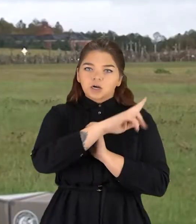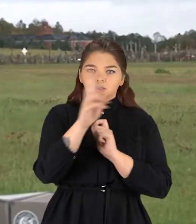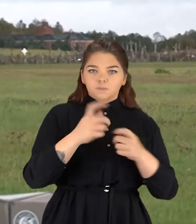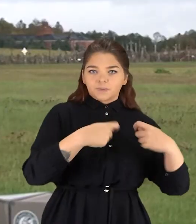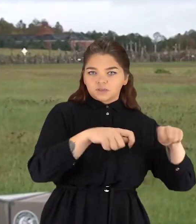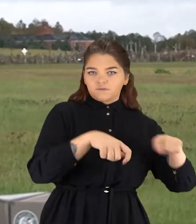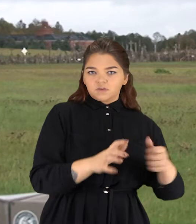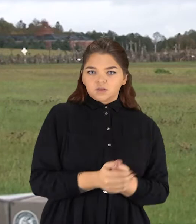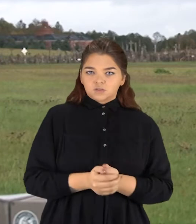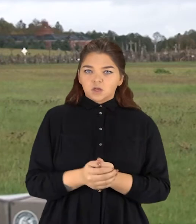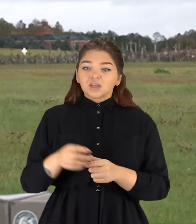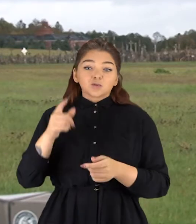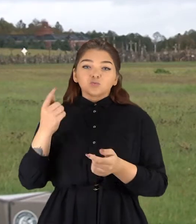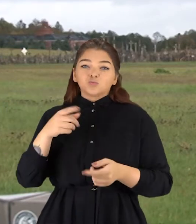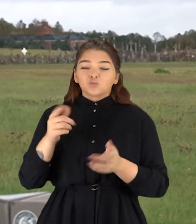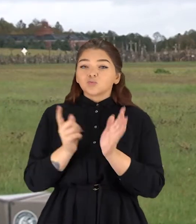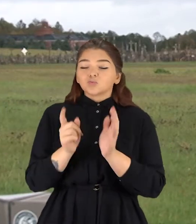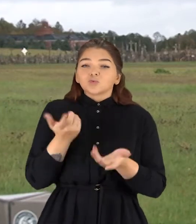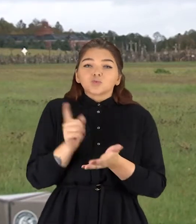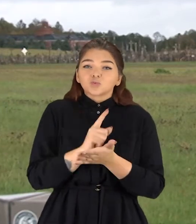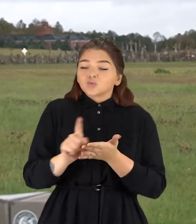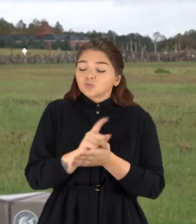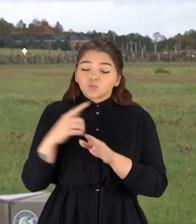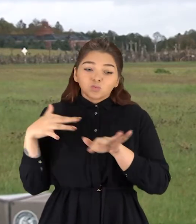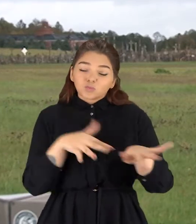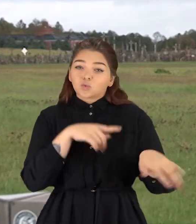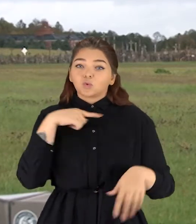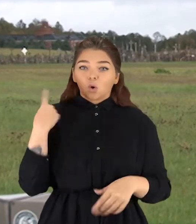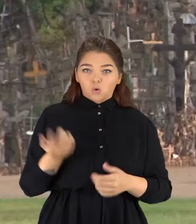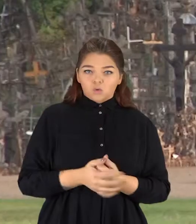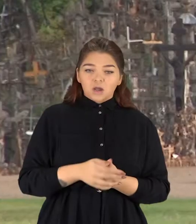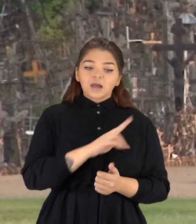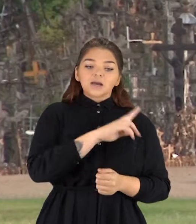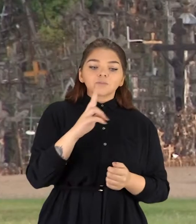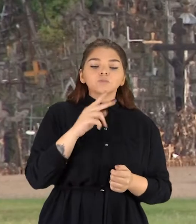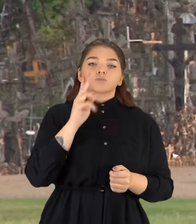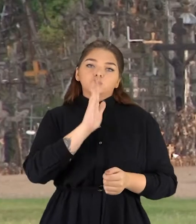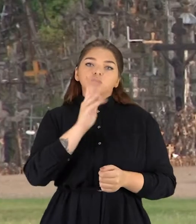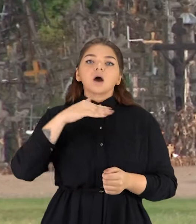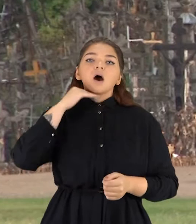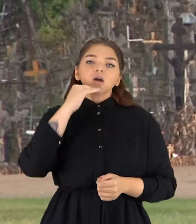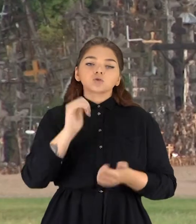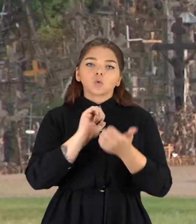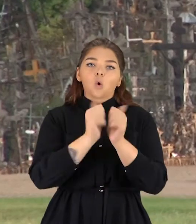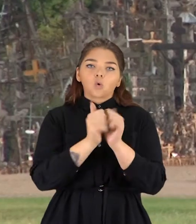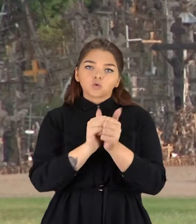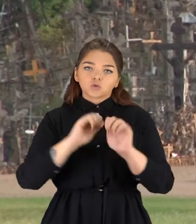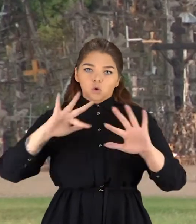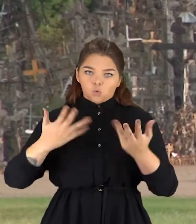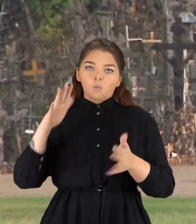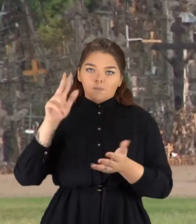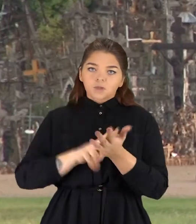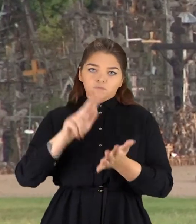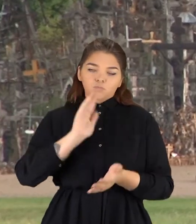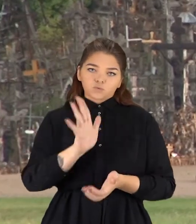Čia patekus konkurencijos nelieka, turistus rautai garantuoti. Kas aktyviai pretenduoja išventą, o gal tiesiog šiltą vietą, bus